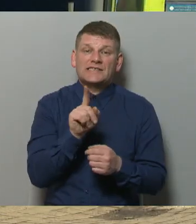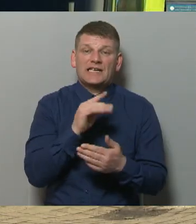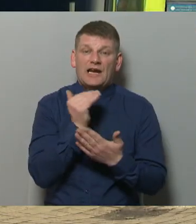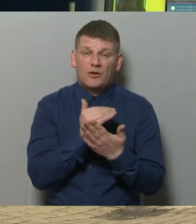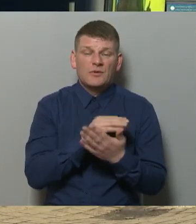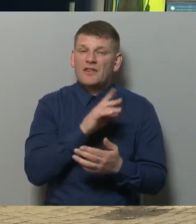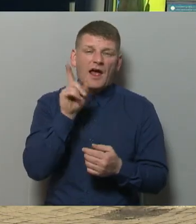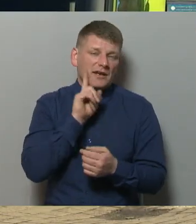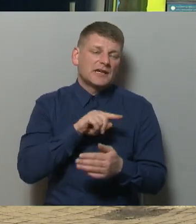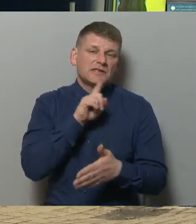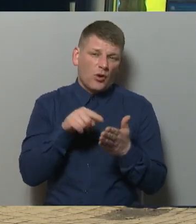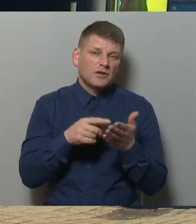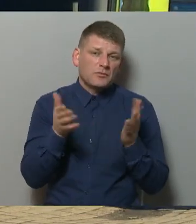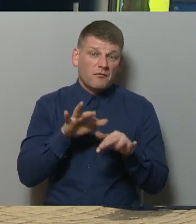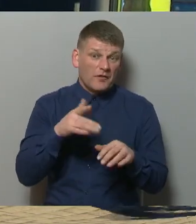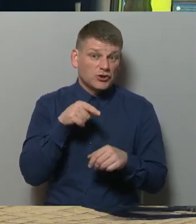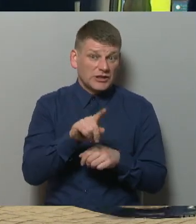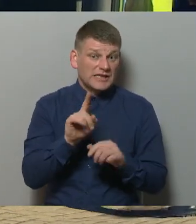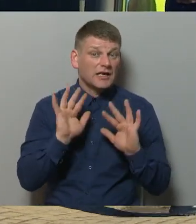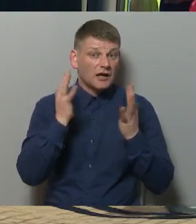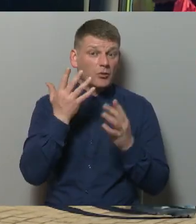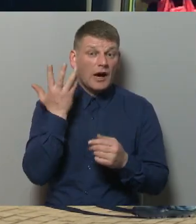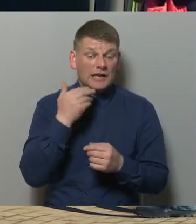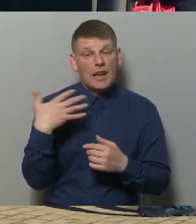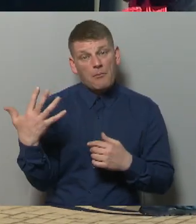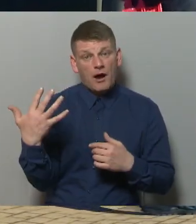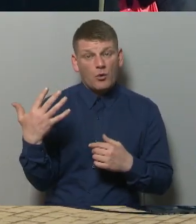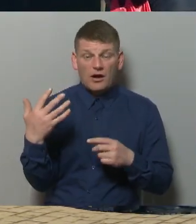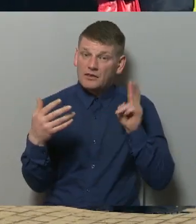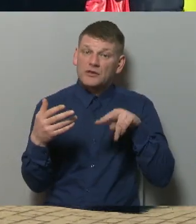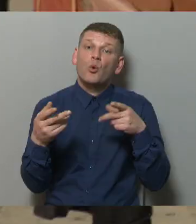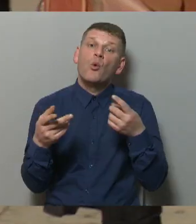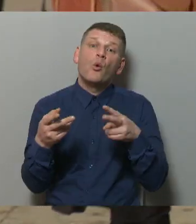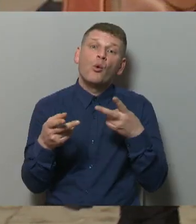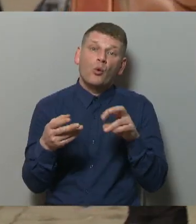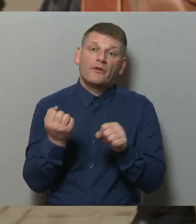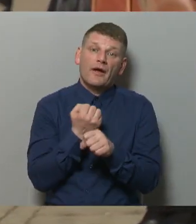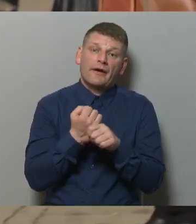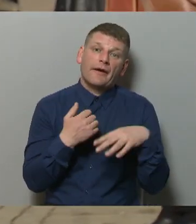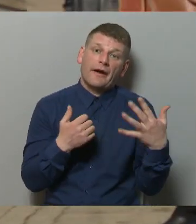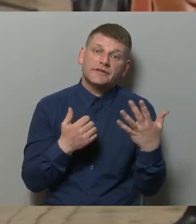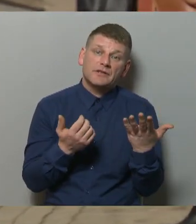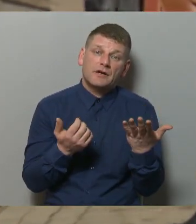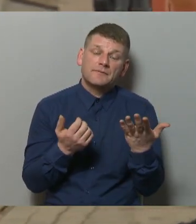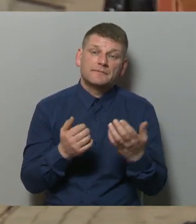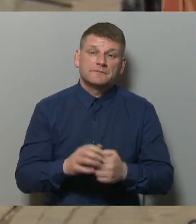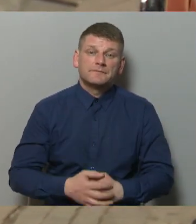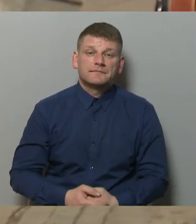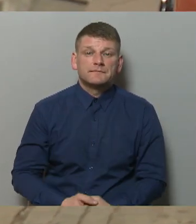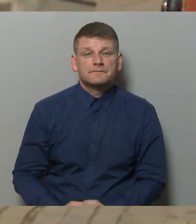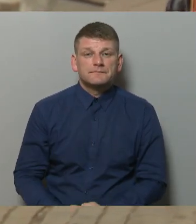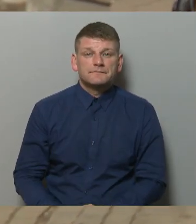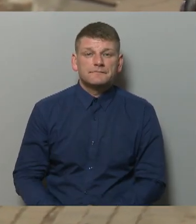neārtais jautājums paliek, vai šis atkal ir gadījums, kad labā roka nezina, ko kreiz sadara. Rutumaterēja Ronalds Brands, 4. studijuma.